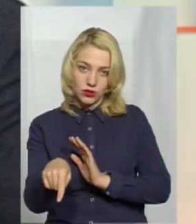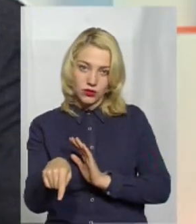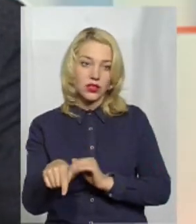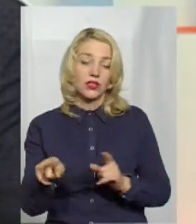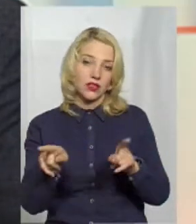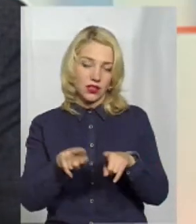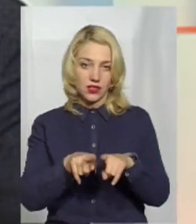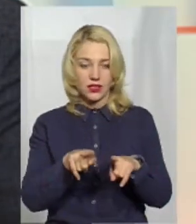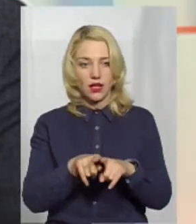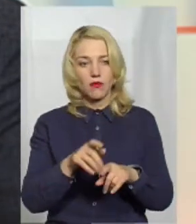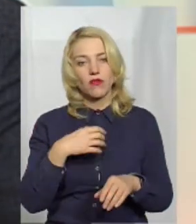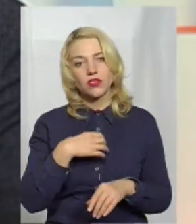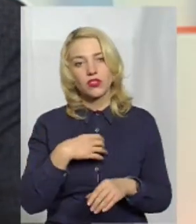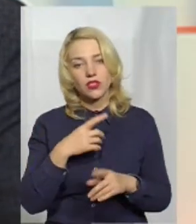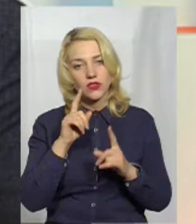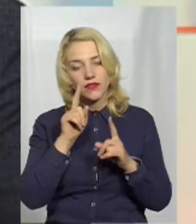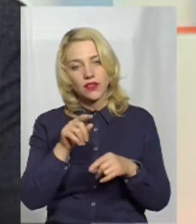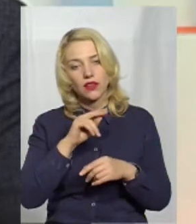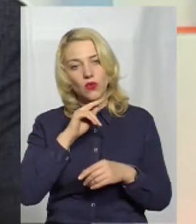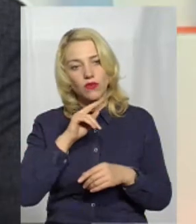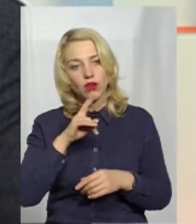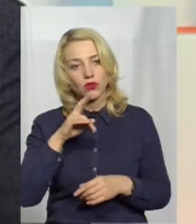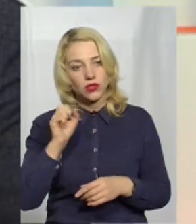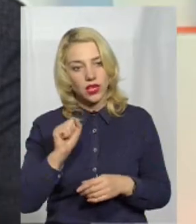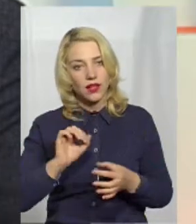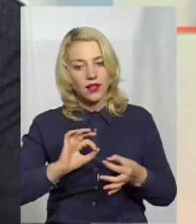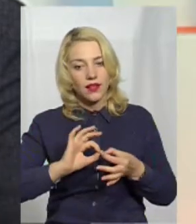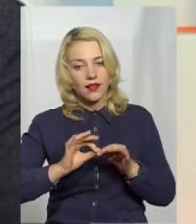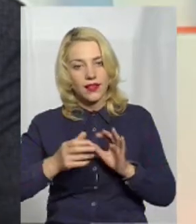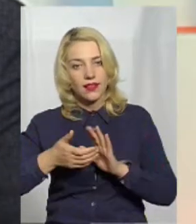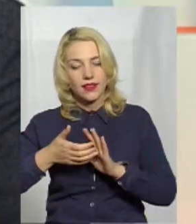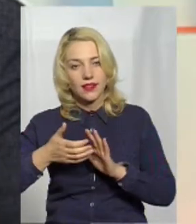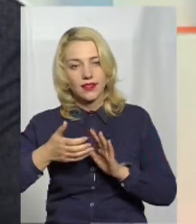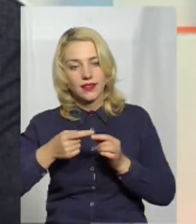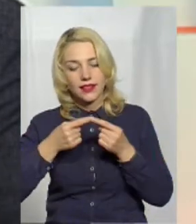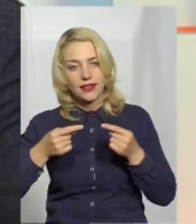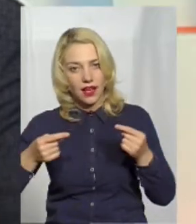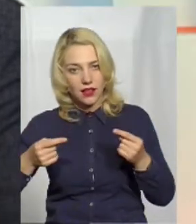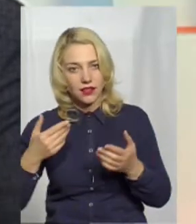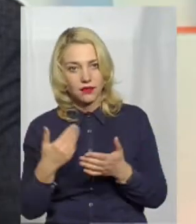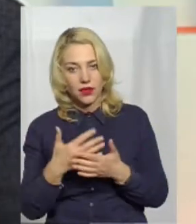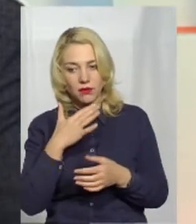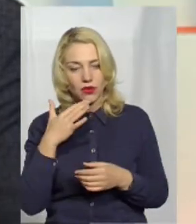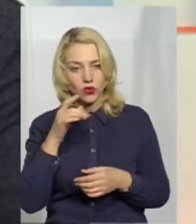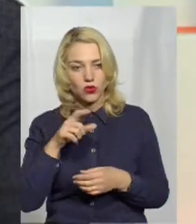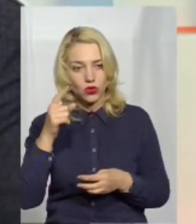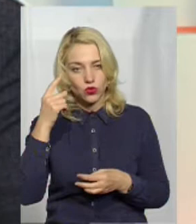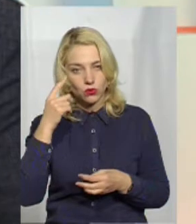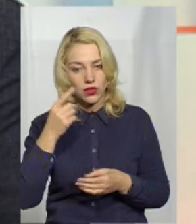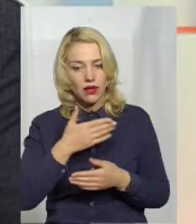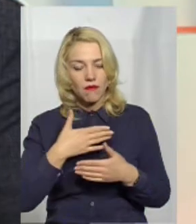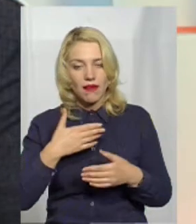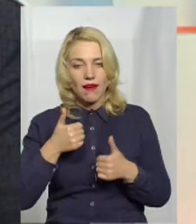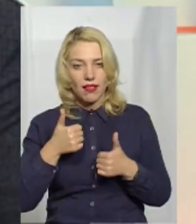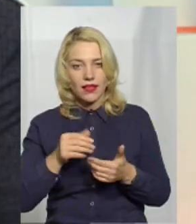також, дуже важливо звертати увагу на деталі. Тобто, наприклад, багато людей думають, ну, ми класно